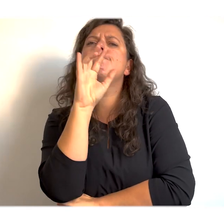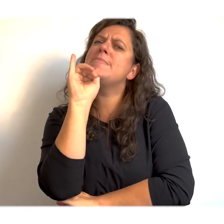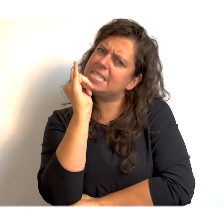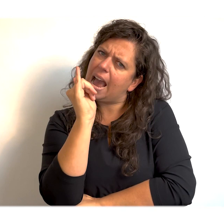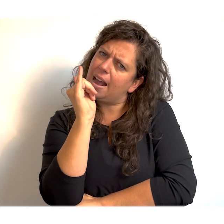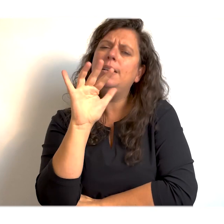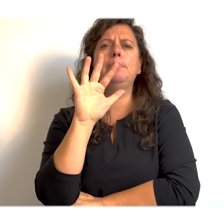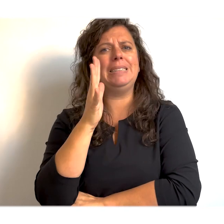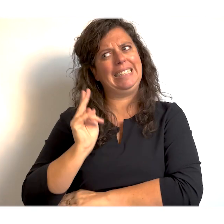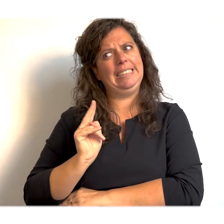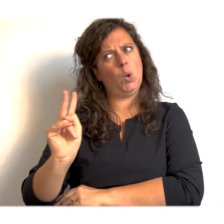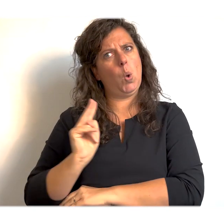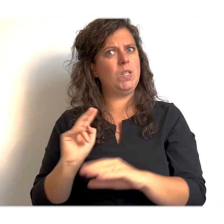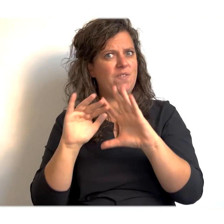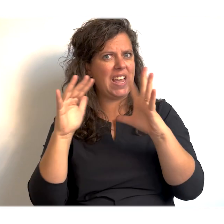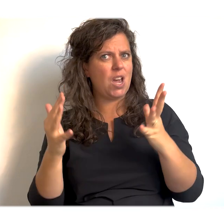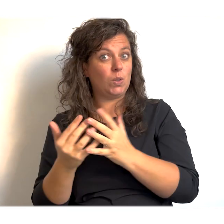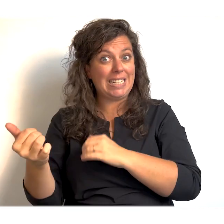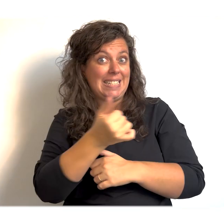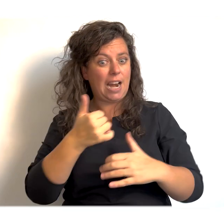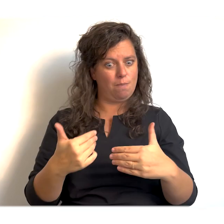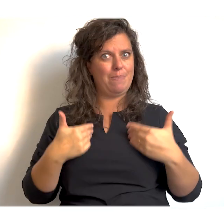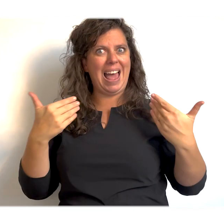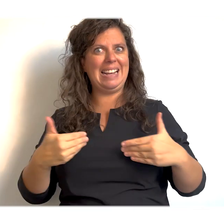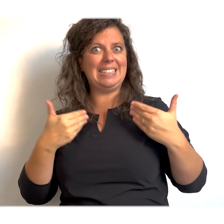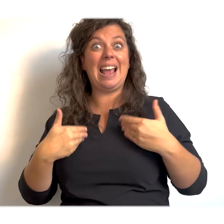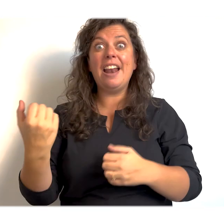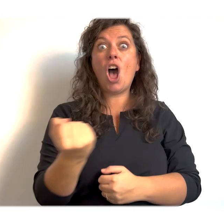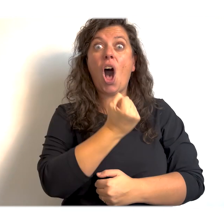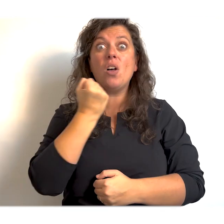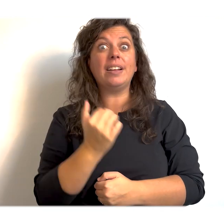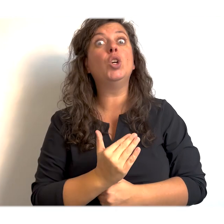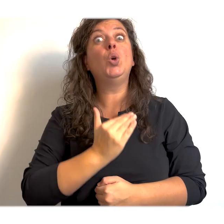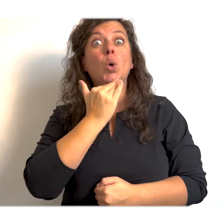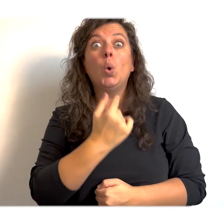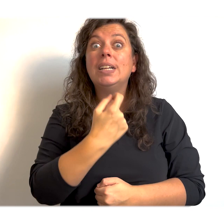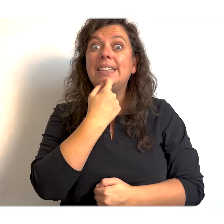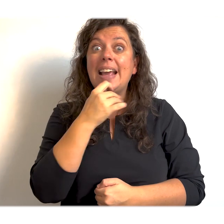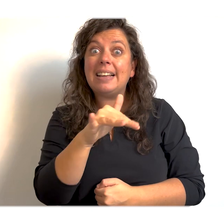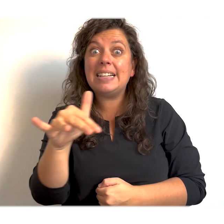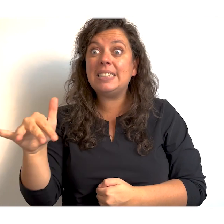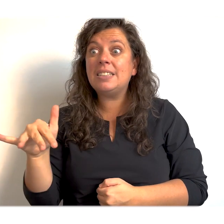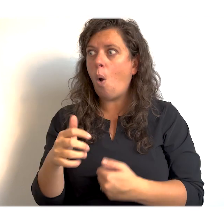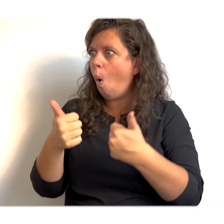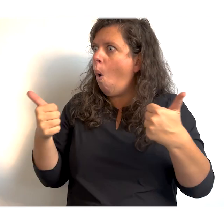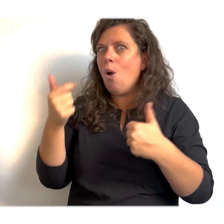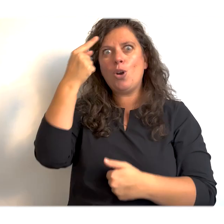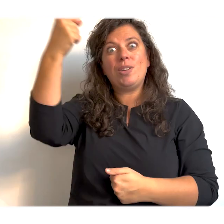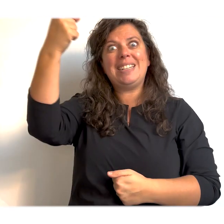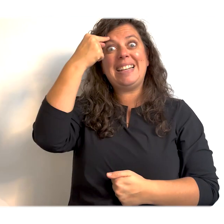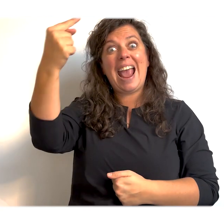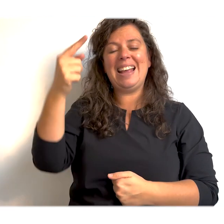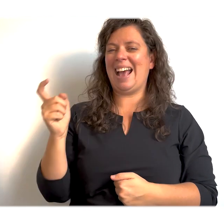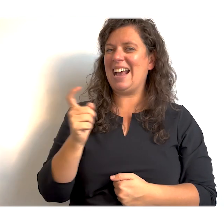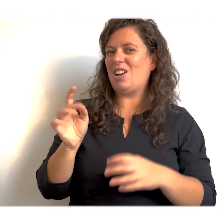dat in onze wereld iedereen heel blij is en dat er altijd genoeg te eten is. Oh ja, goed idee. Dan ga ik